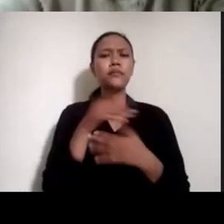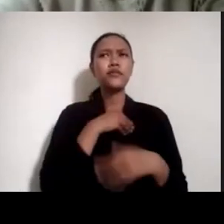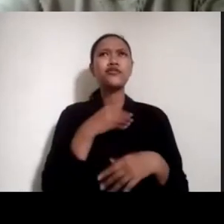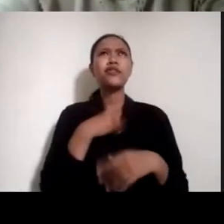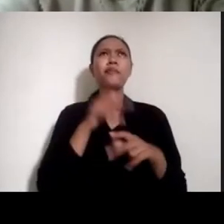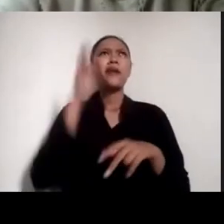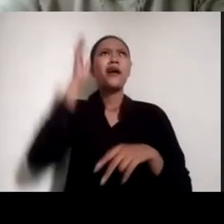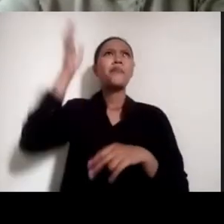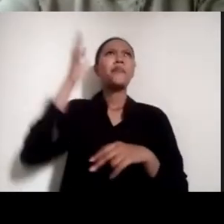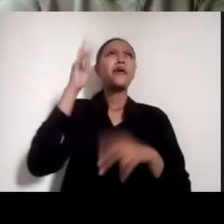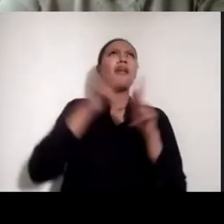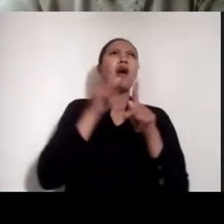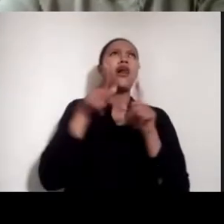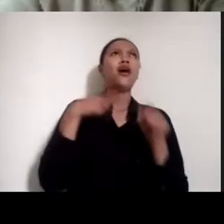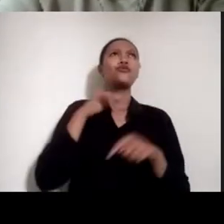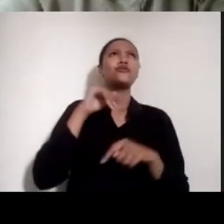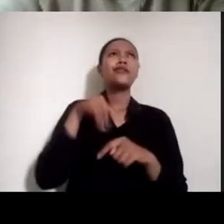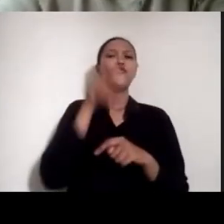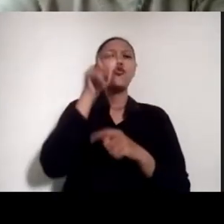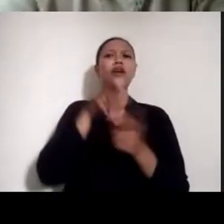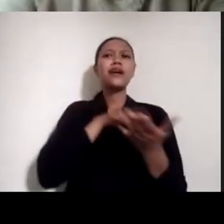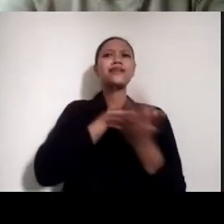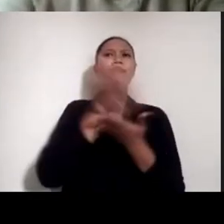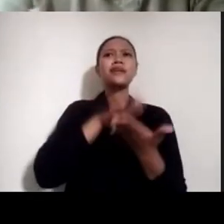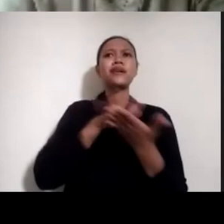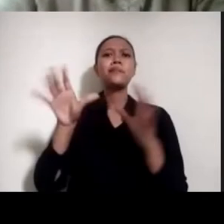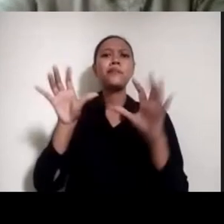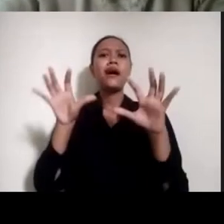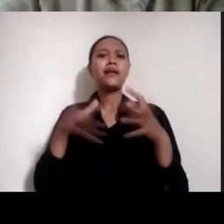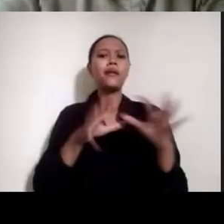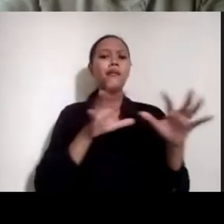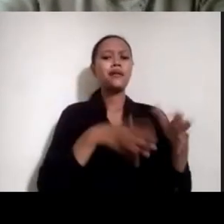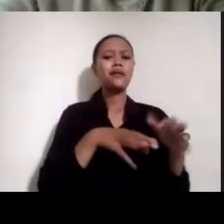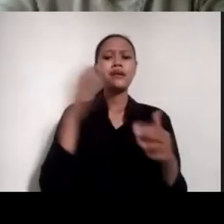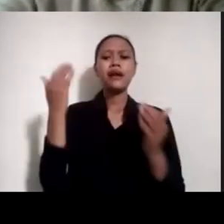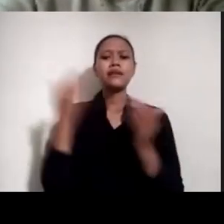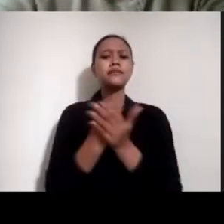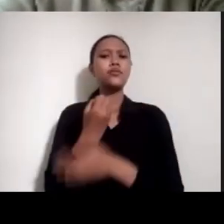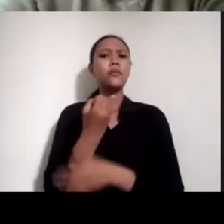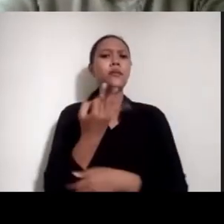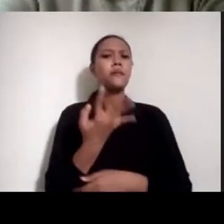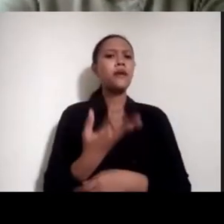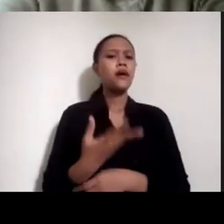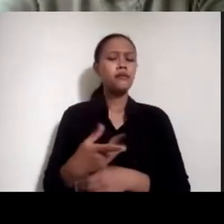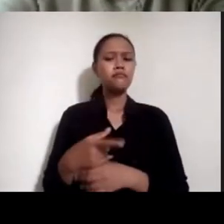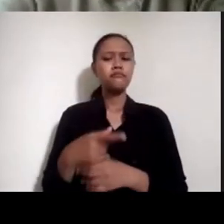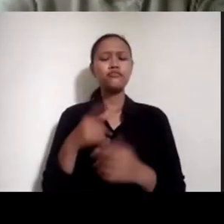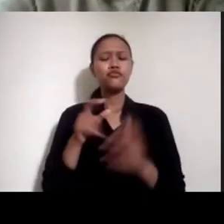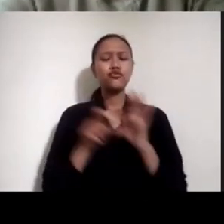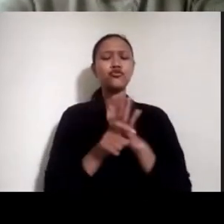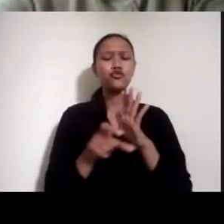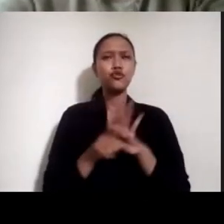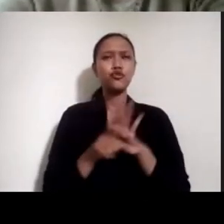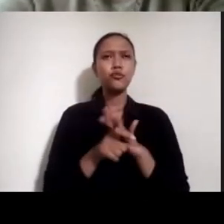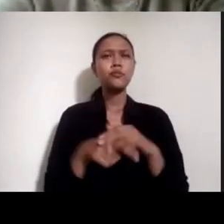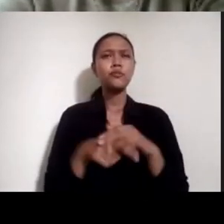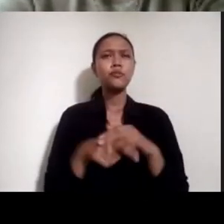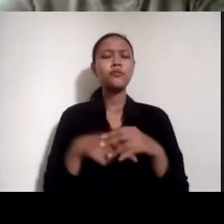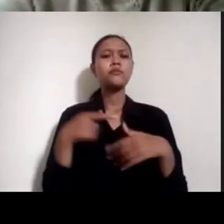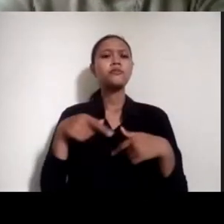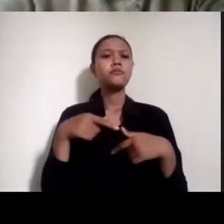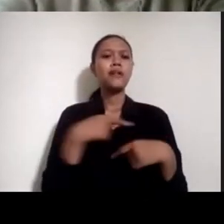di perusahaan tertentu berapa sih gajiku, berapa sih pendapatanku. Misalnya aku akan tulis di sini nama aku